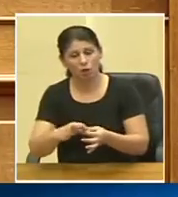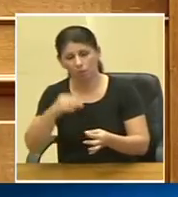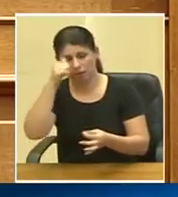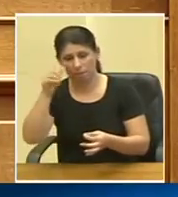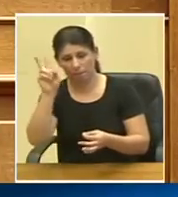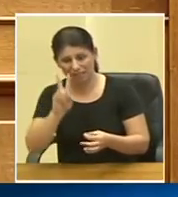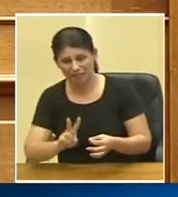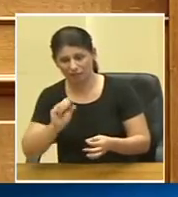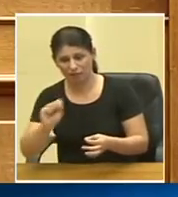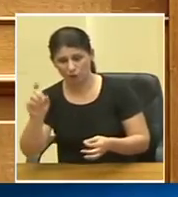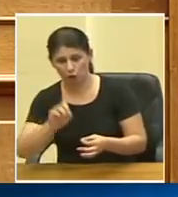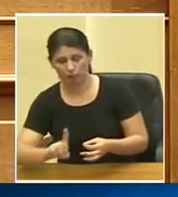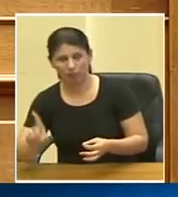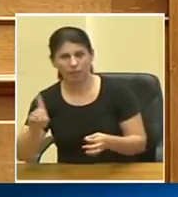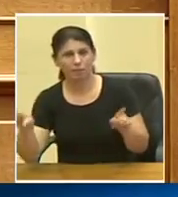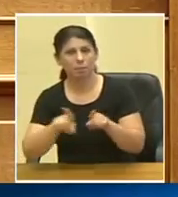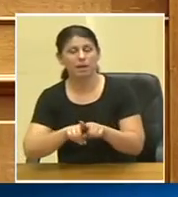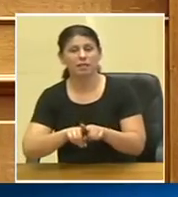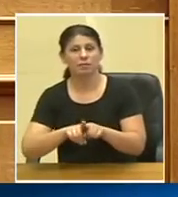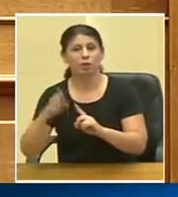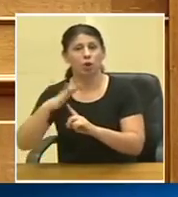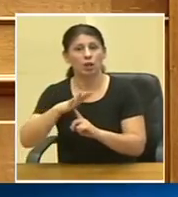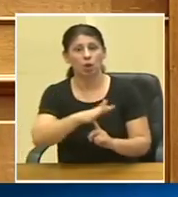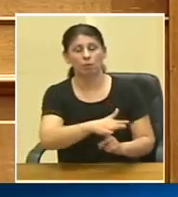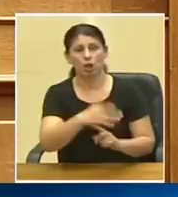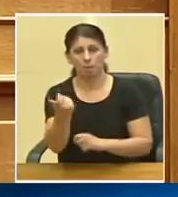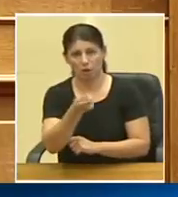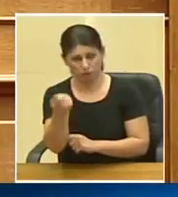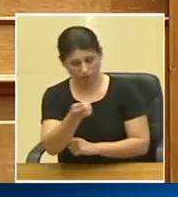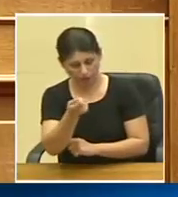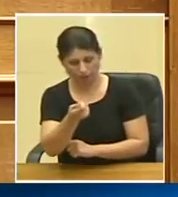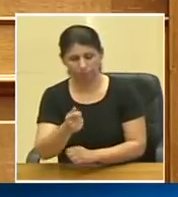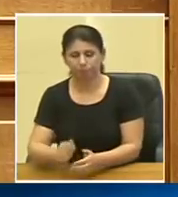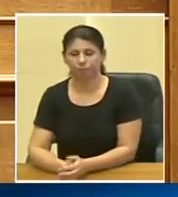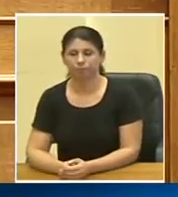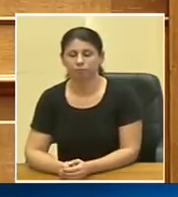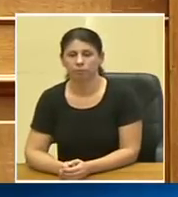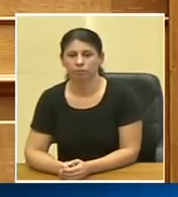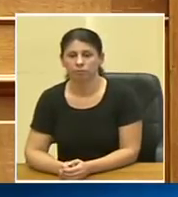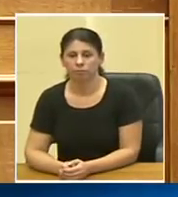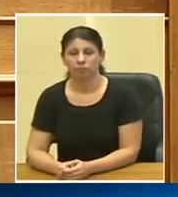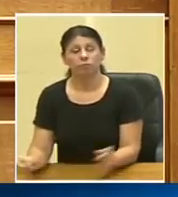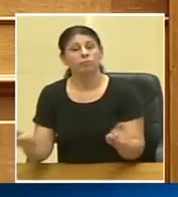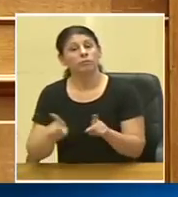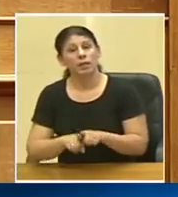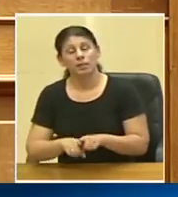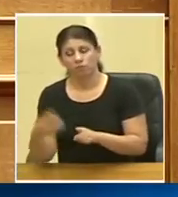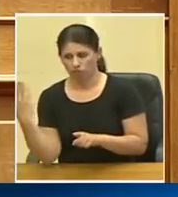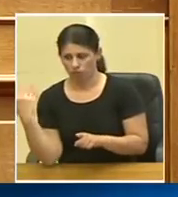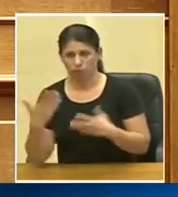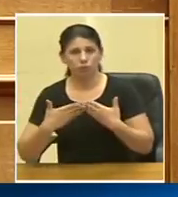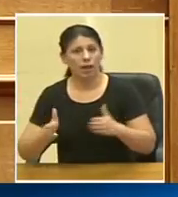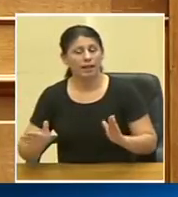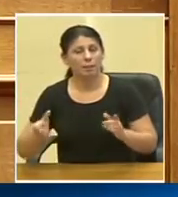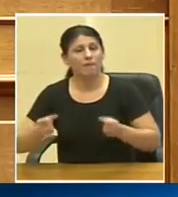σε συνεργασία με το ελικόπτερο της Πυροσβεστικής, σε συνδυασμό με το πρόσφατο άνοιγμα